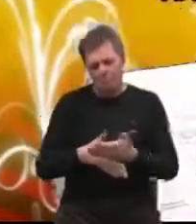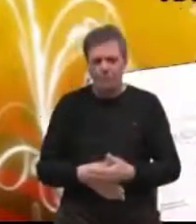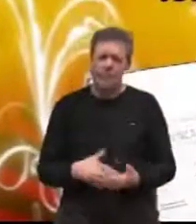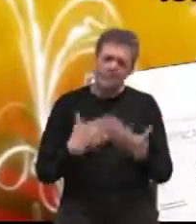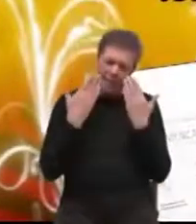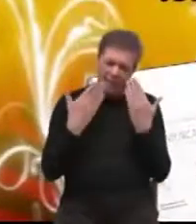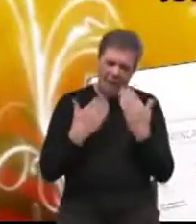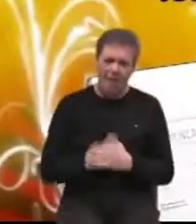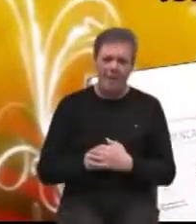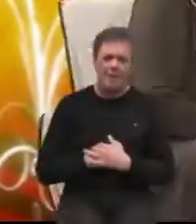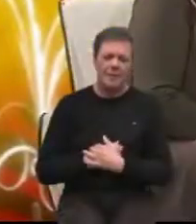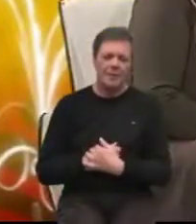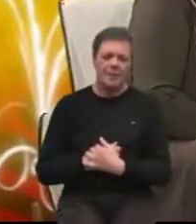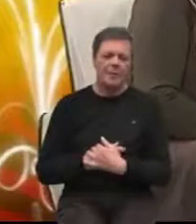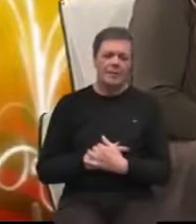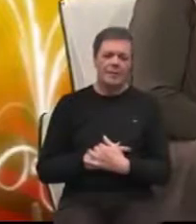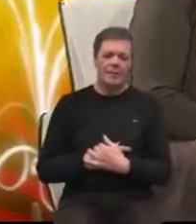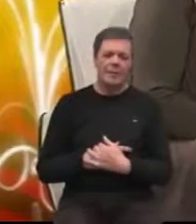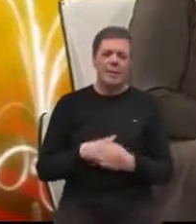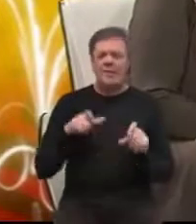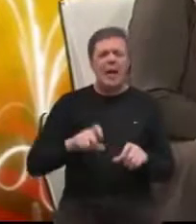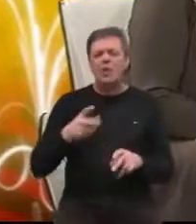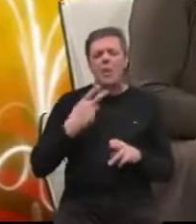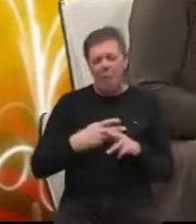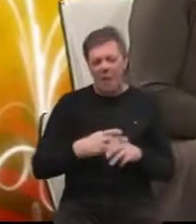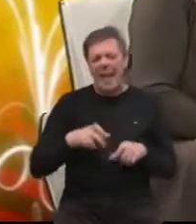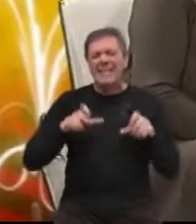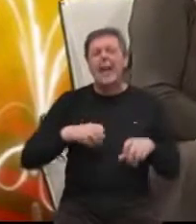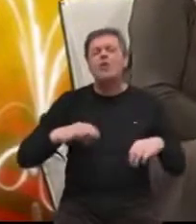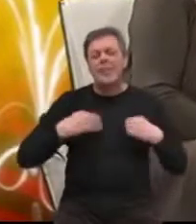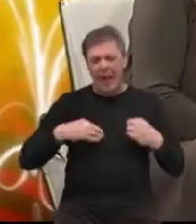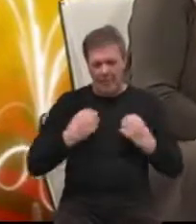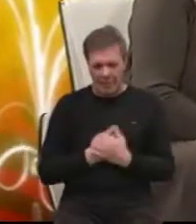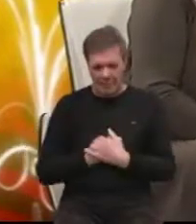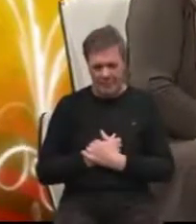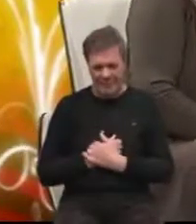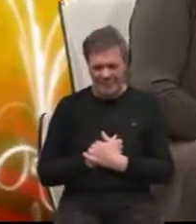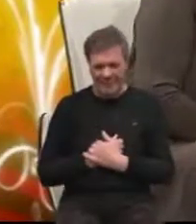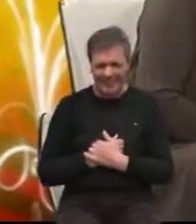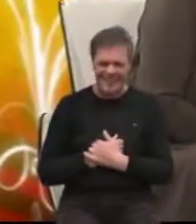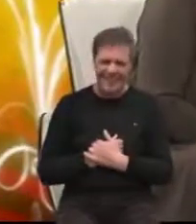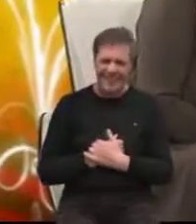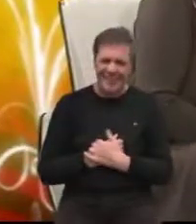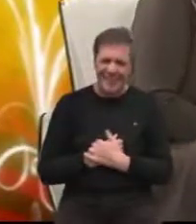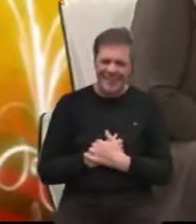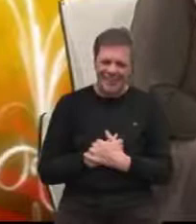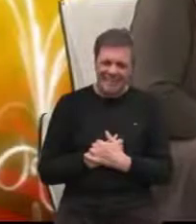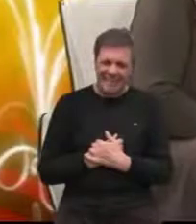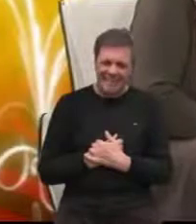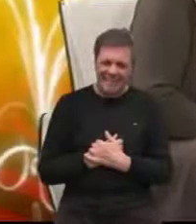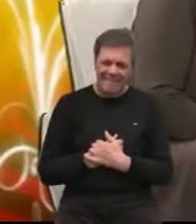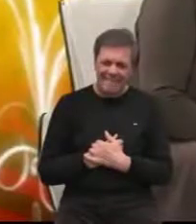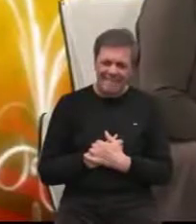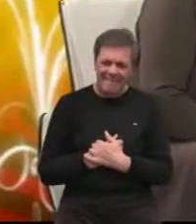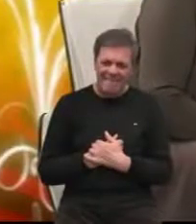Hvala vam od srca. da starost nije bolesna, starost je zdava. U problemu je kako je starost lijepa. Tako. E,